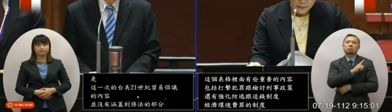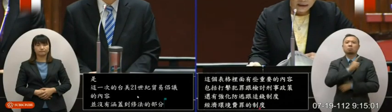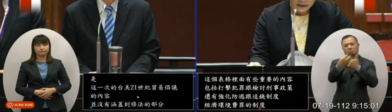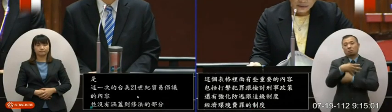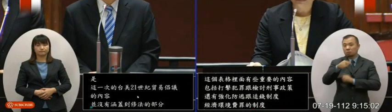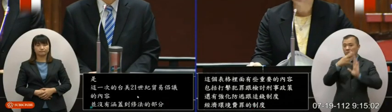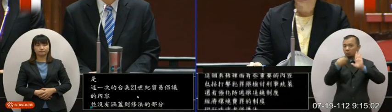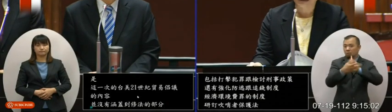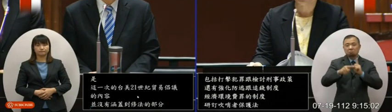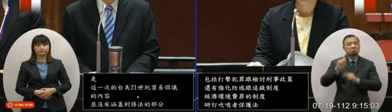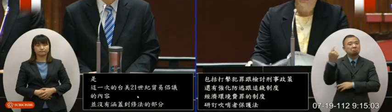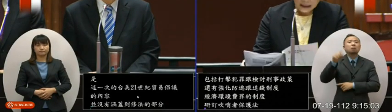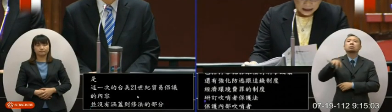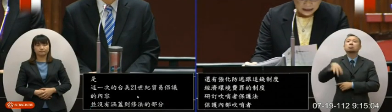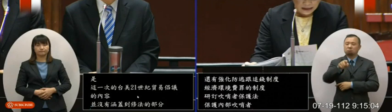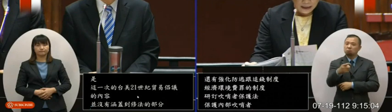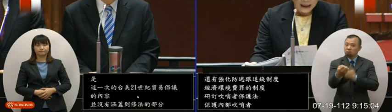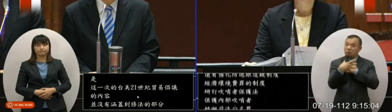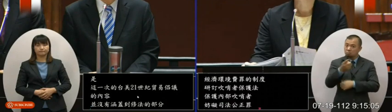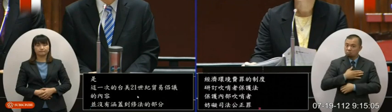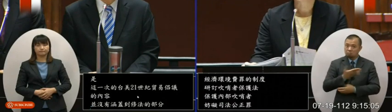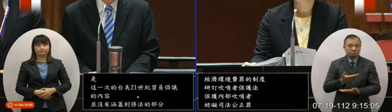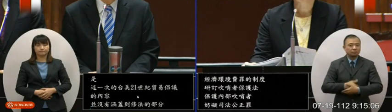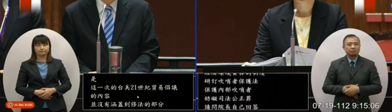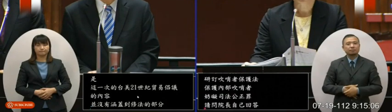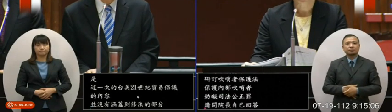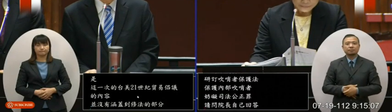回答这个表格出处是哪里请院长 你知道吗